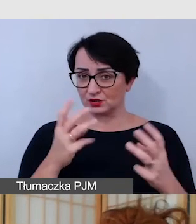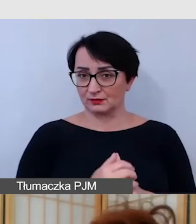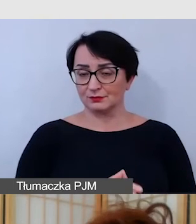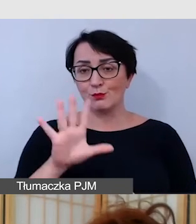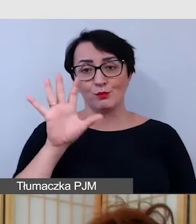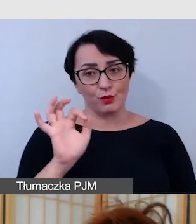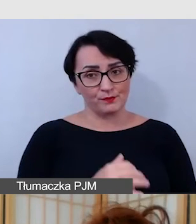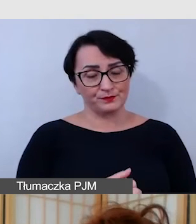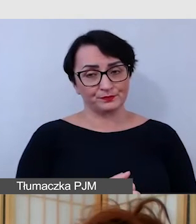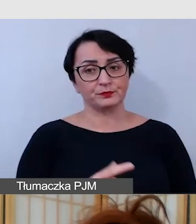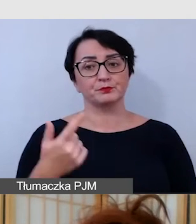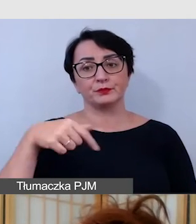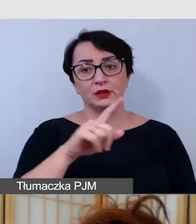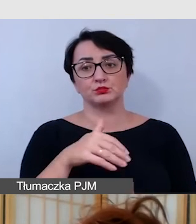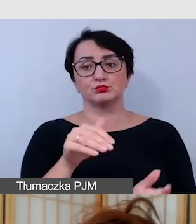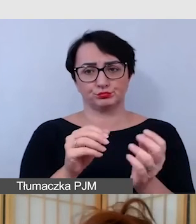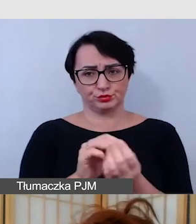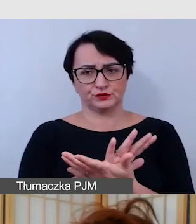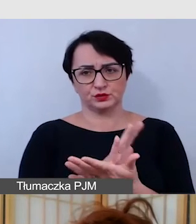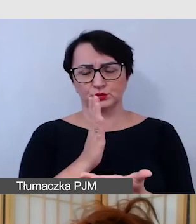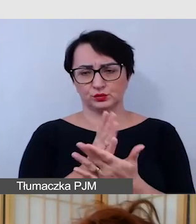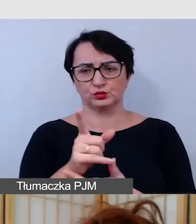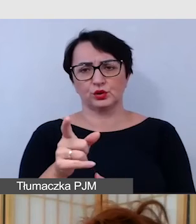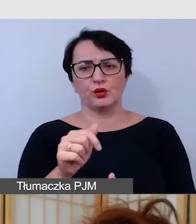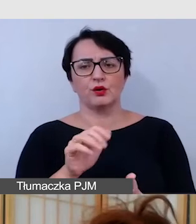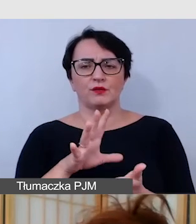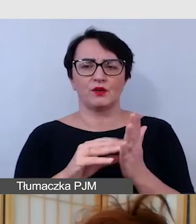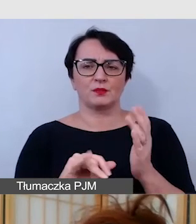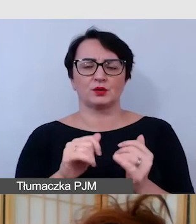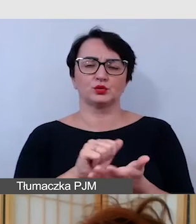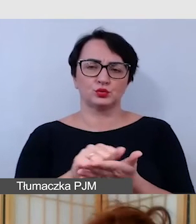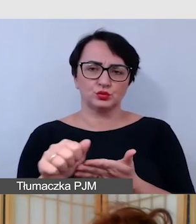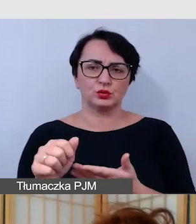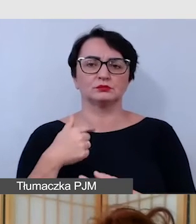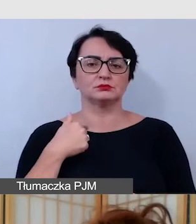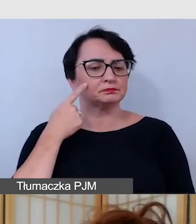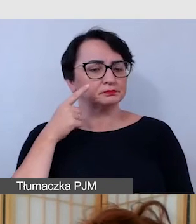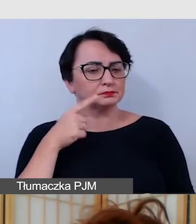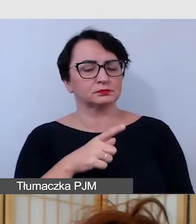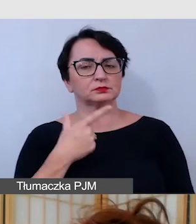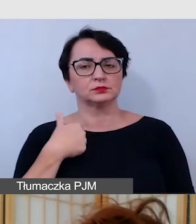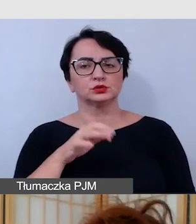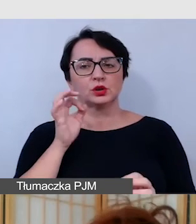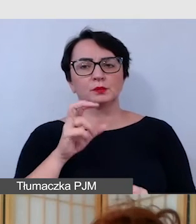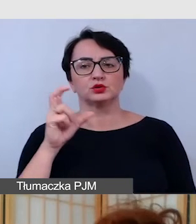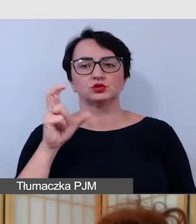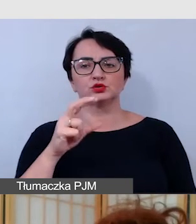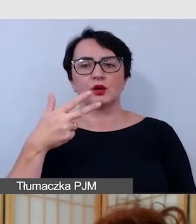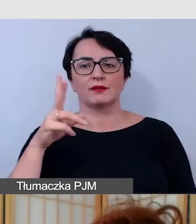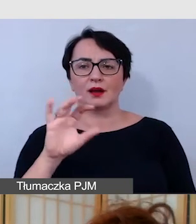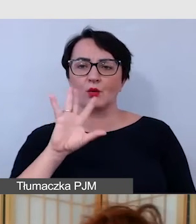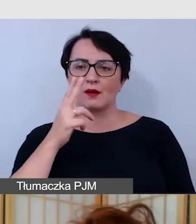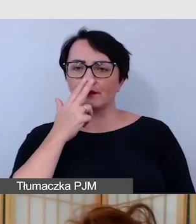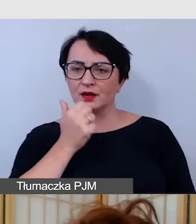jednej strony jesteśmy przyzwyczajeni do tej formy drukowanej, wtedy zwracamy uwagę na poprawny krój czcionki, żeby była